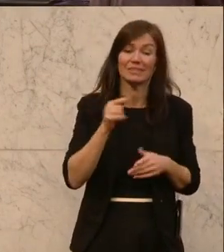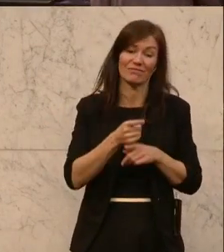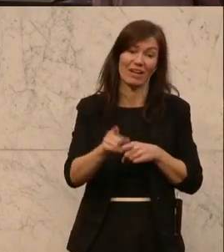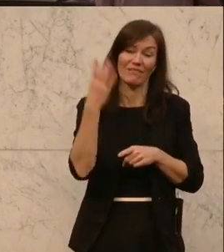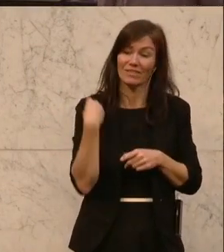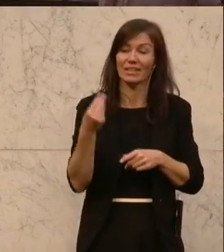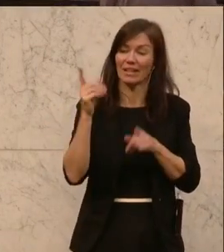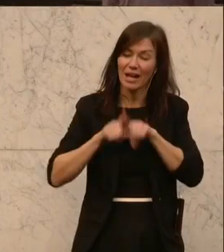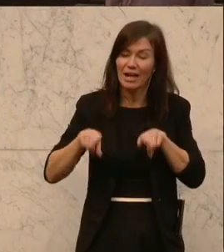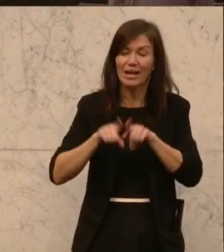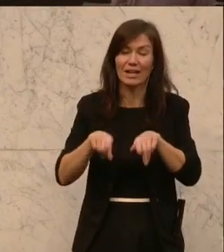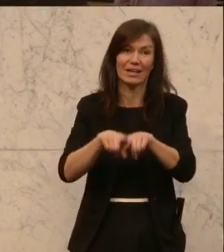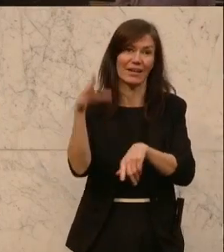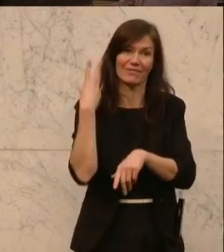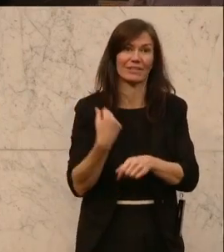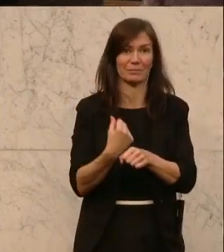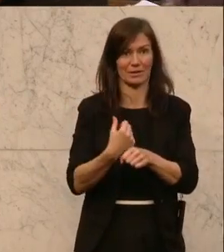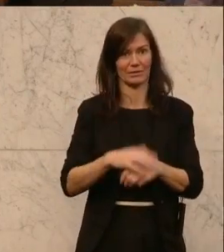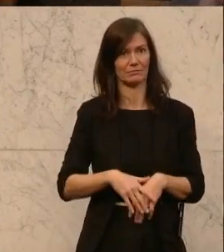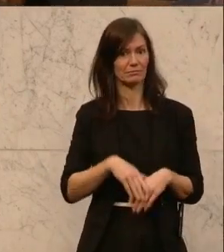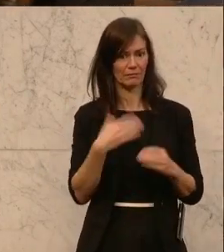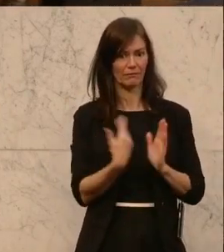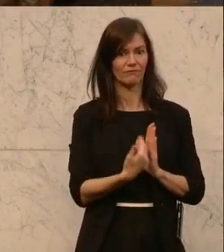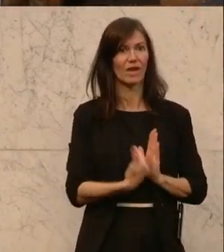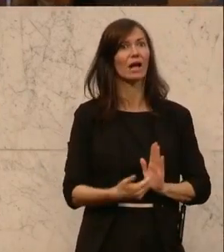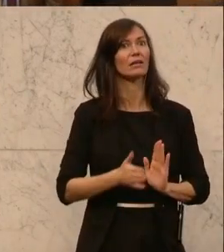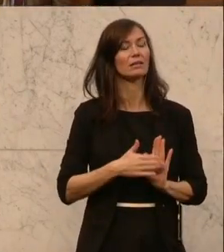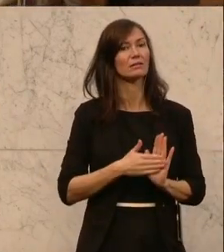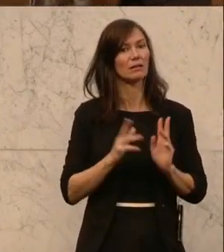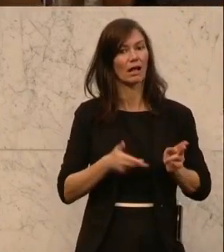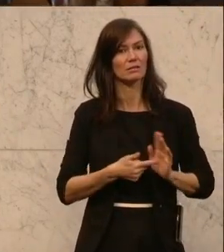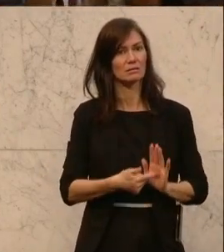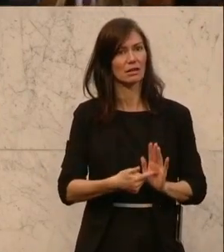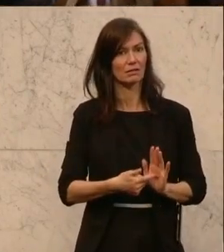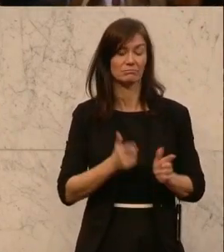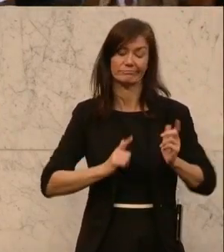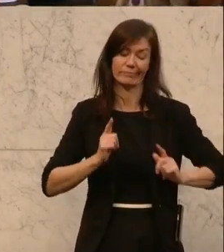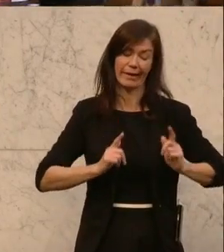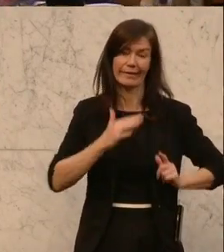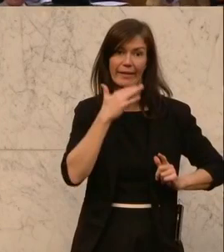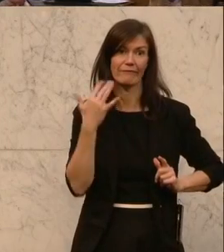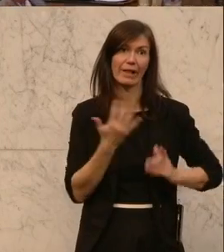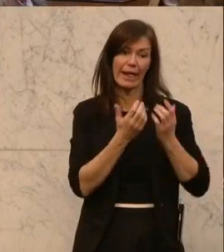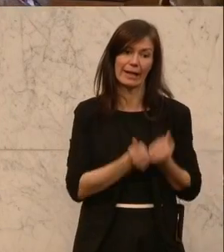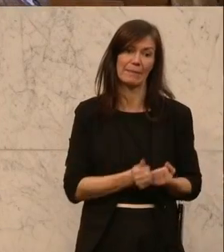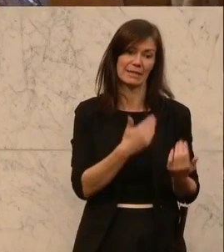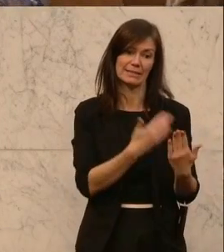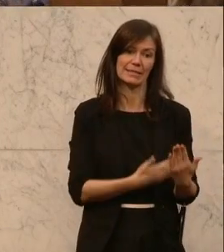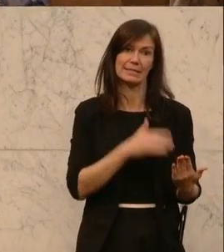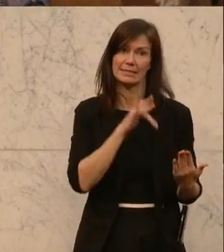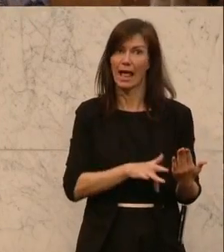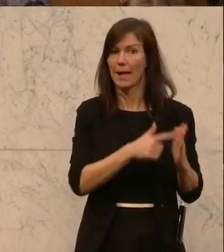Lassen Sie mich das mit Fakten belegen. Es gibt mittlerweile leider mehrere Belege und Dokumente dazu, die das auch festschreiben.